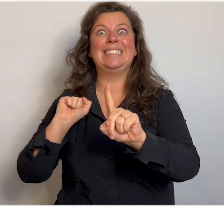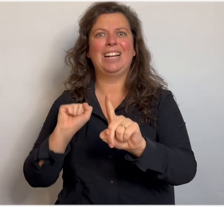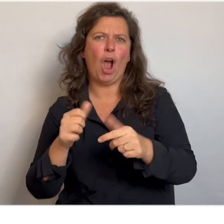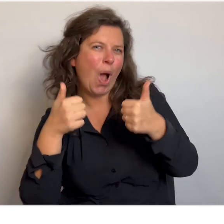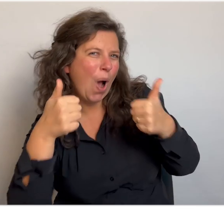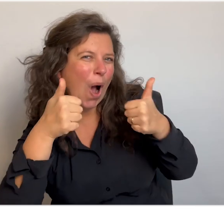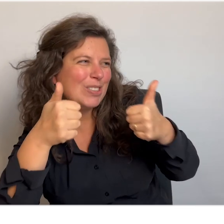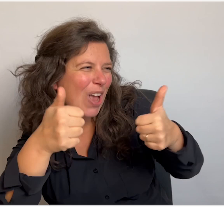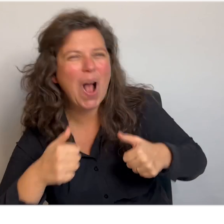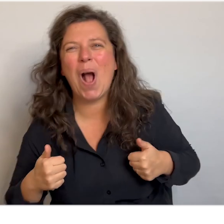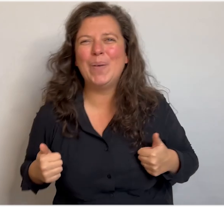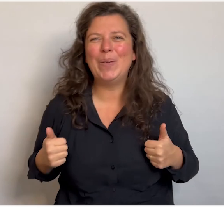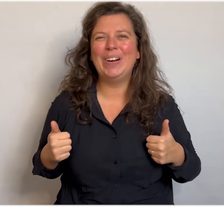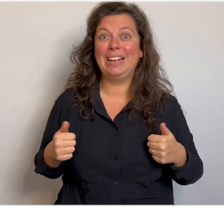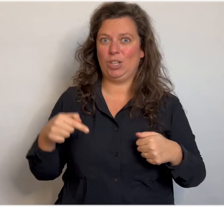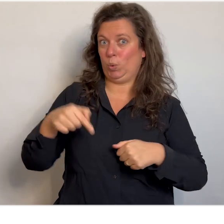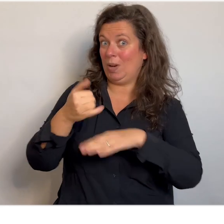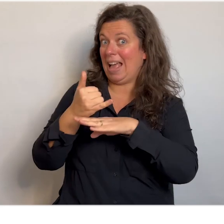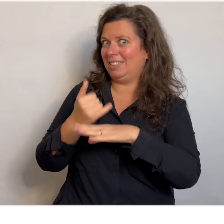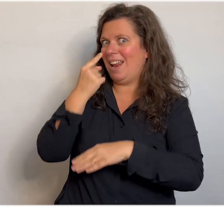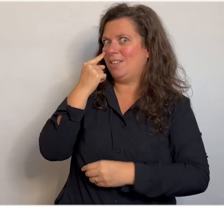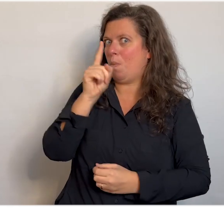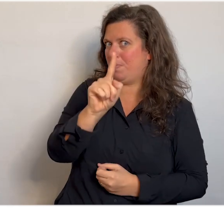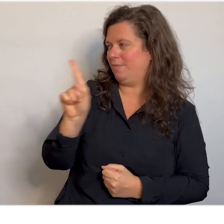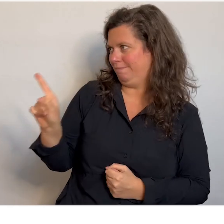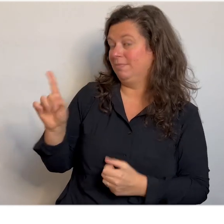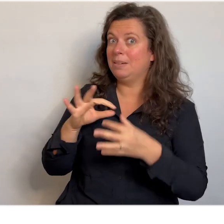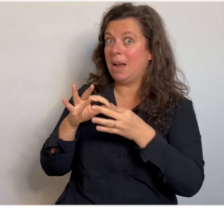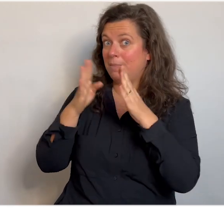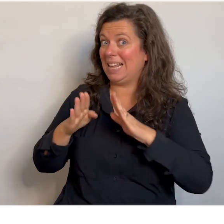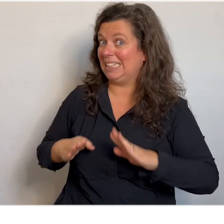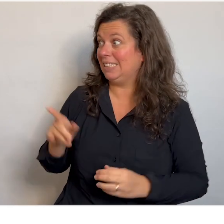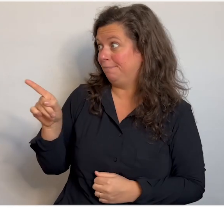goed geladen. Goed geladen. Oké, en dan nu de laatste. Het met kerst te maken hè.